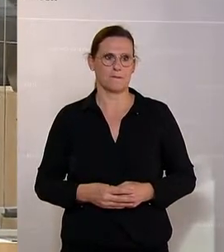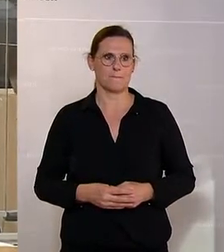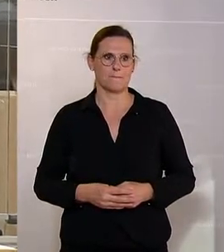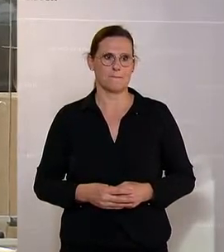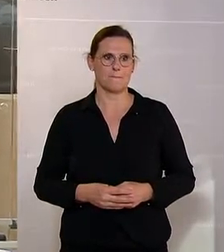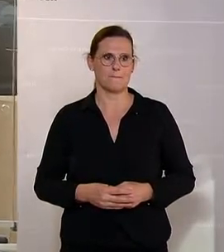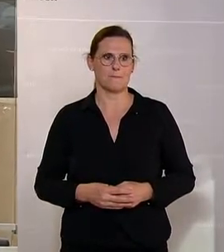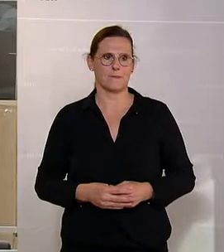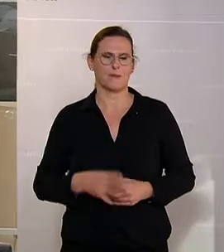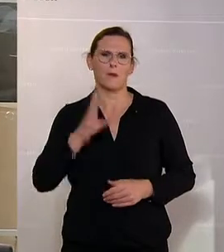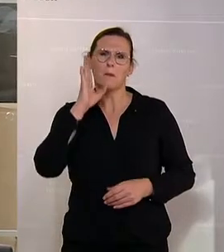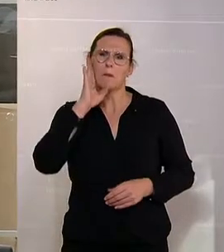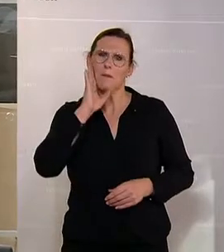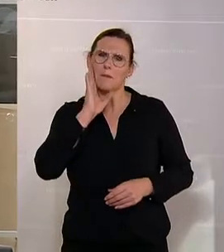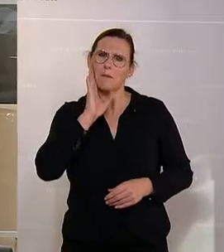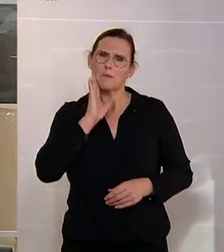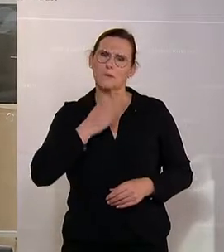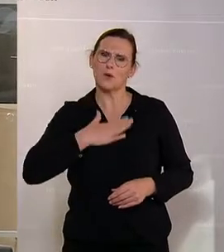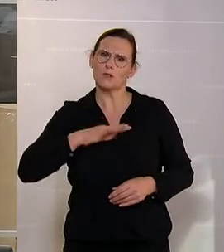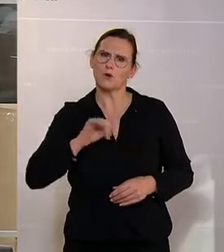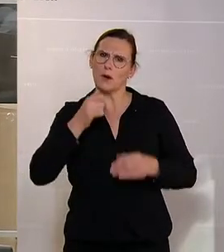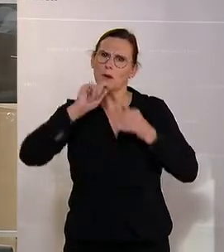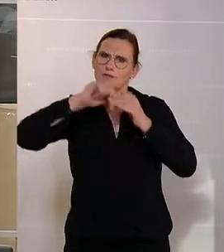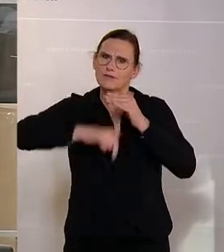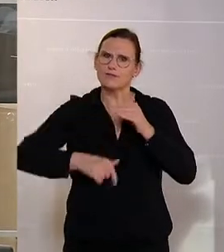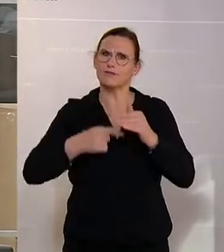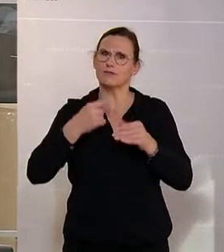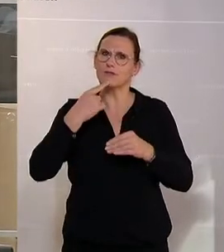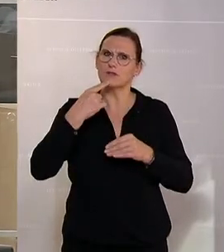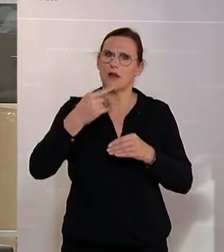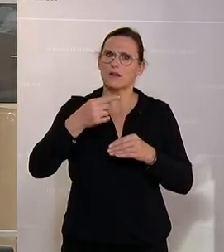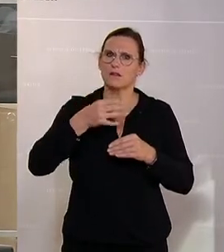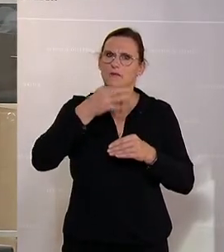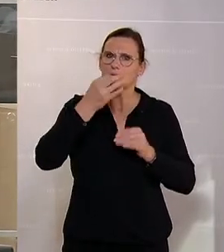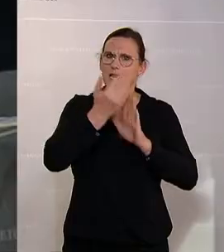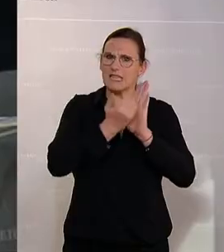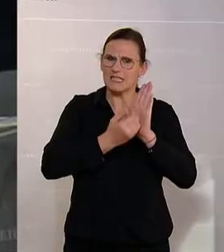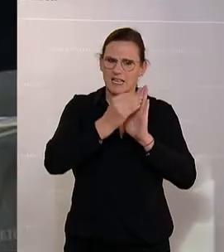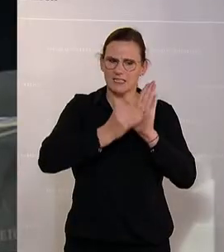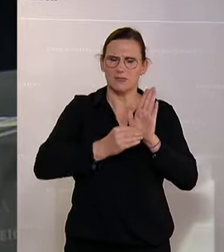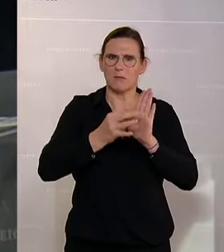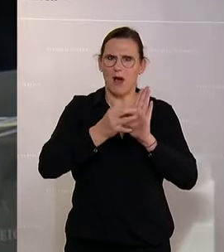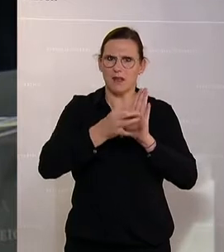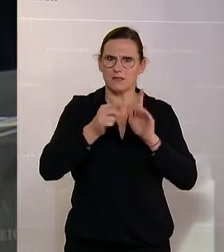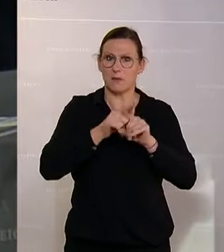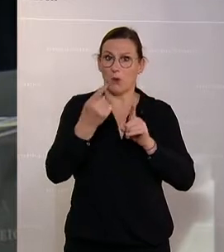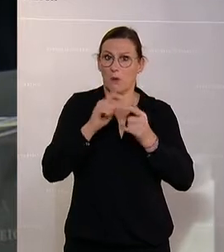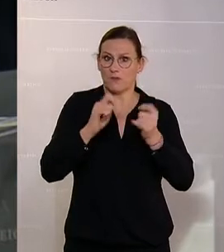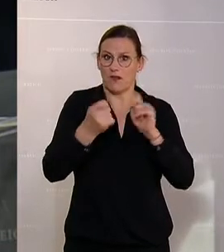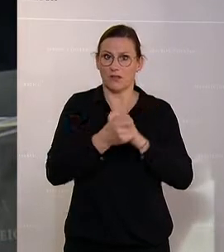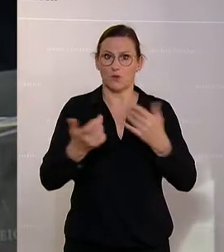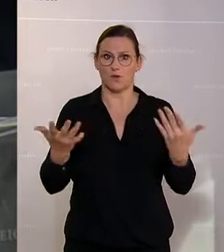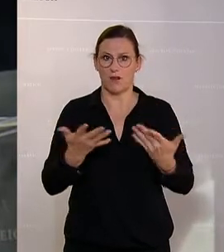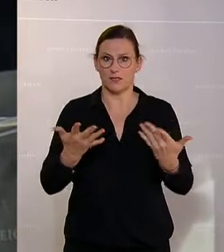Und erlauben Sie mir noch vielleicht ein bisschen detaillierter auf die Maßnahmen und die Veränderungen einzugehen. Österreich